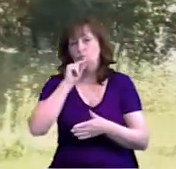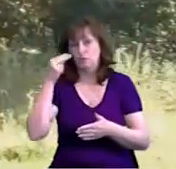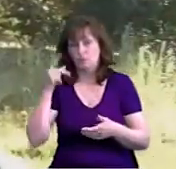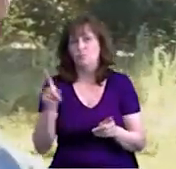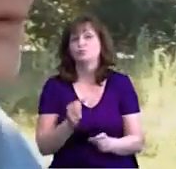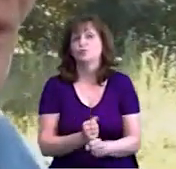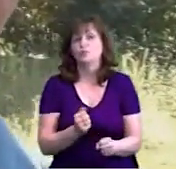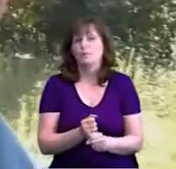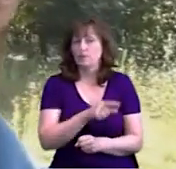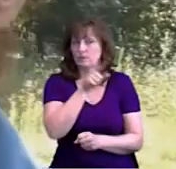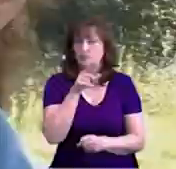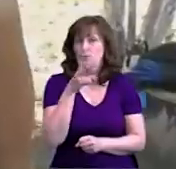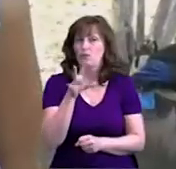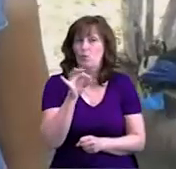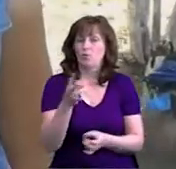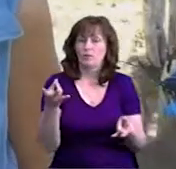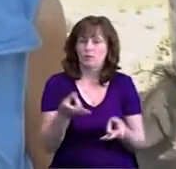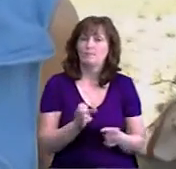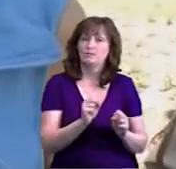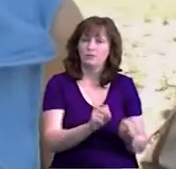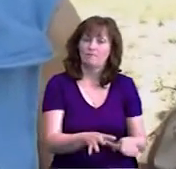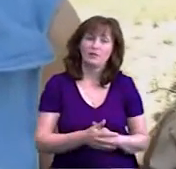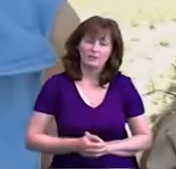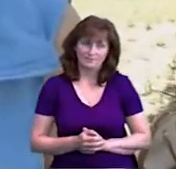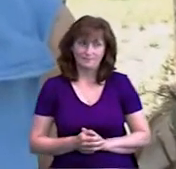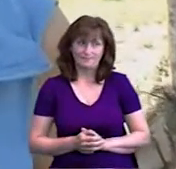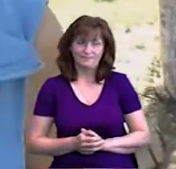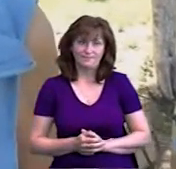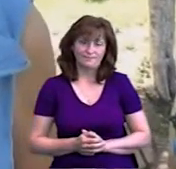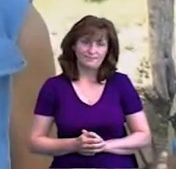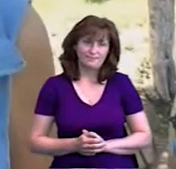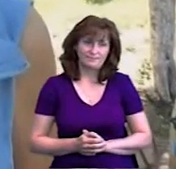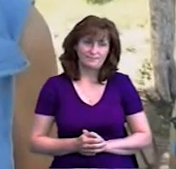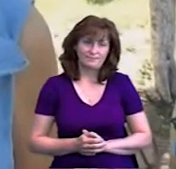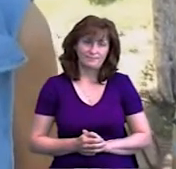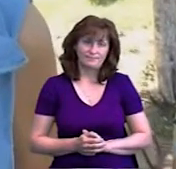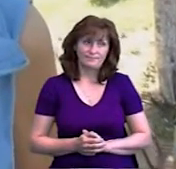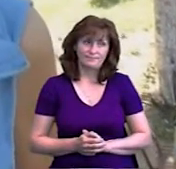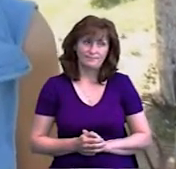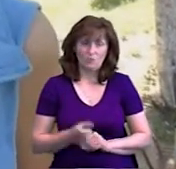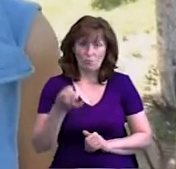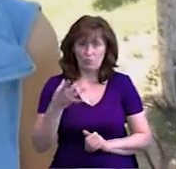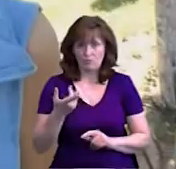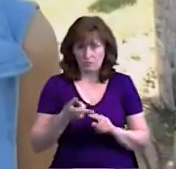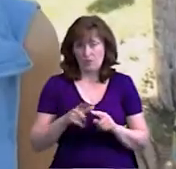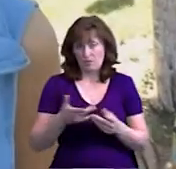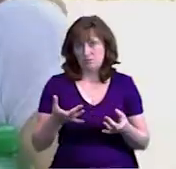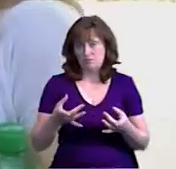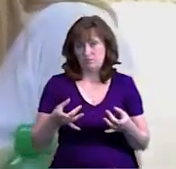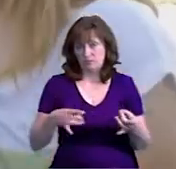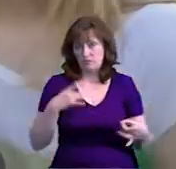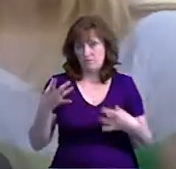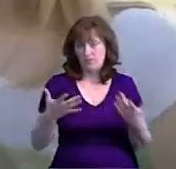що робити? ЗНО треба здавати. Я не знаю, що вони самі там думають, тільки школа. Просто здіватися, що це не дитим.